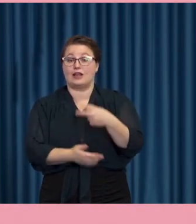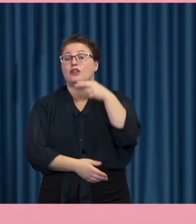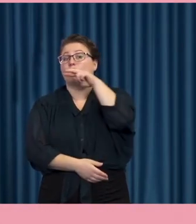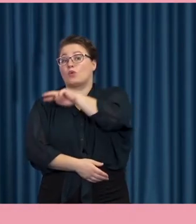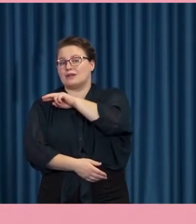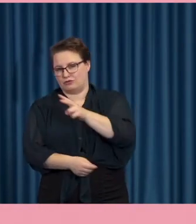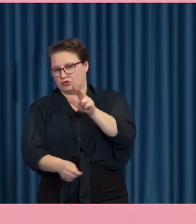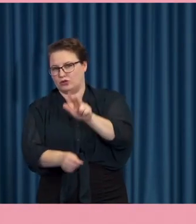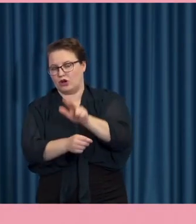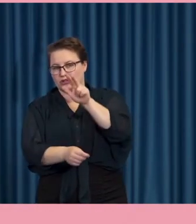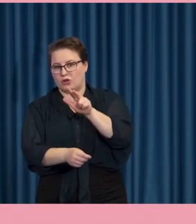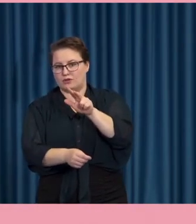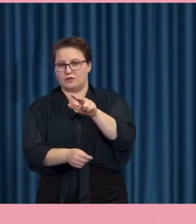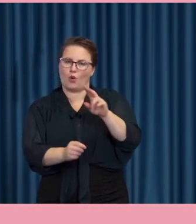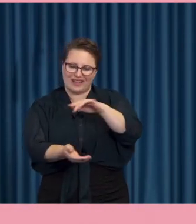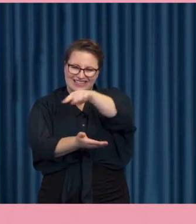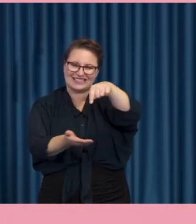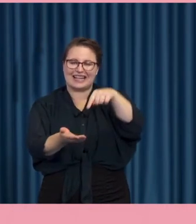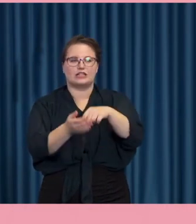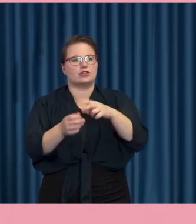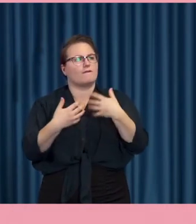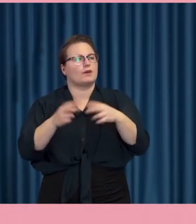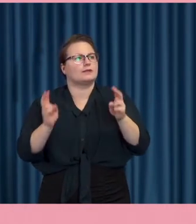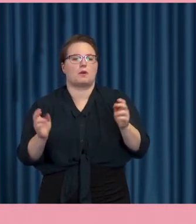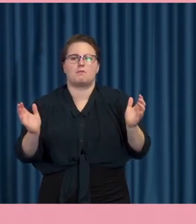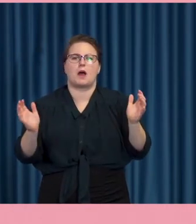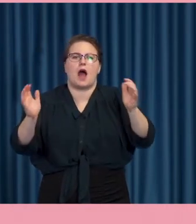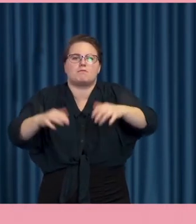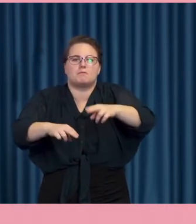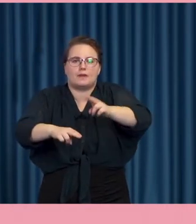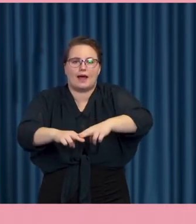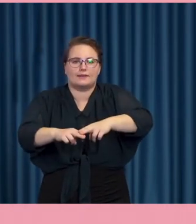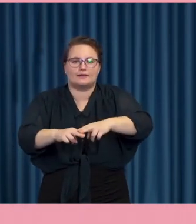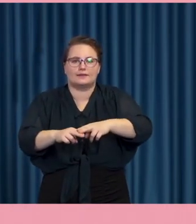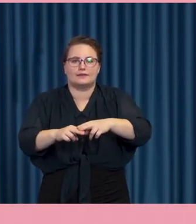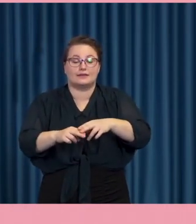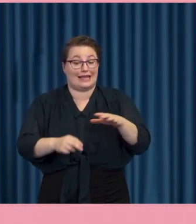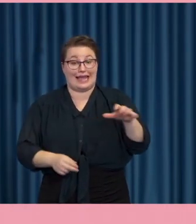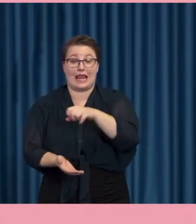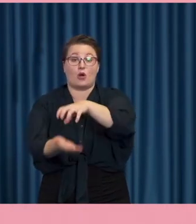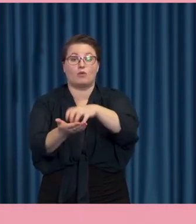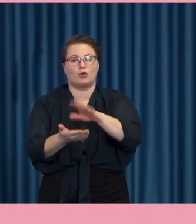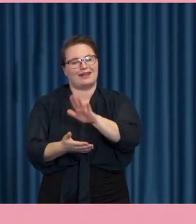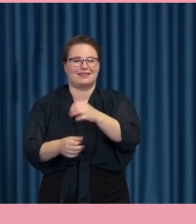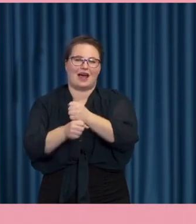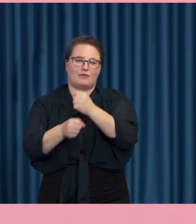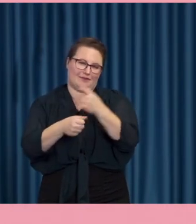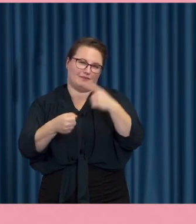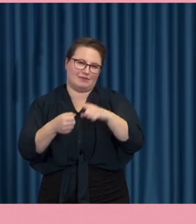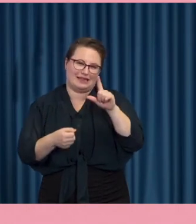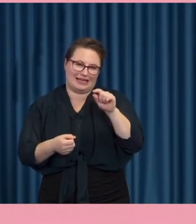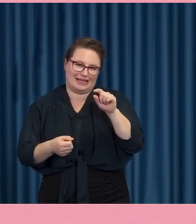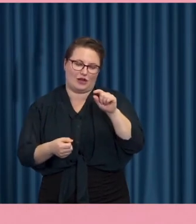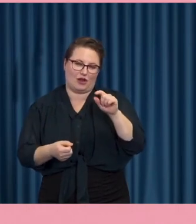Och de här Digidel-centrarna de ska vara som en samlingsplats för kommunens arbete med digital delaktighet. Dels är det ju